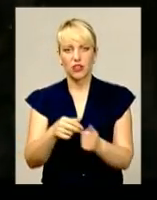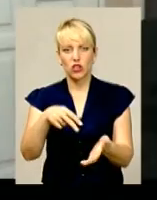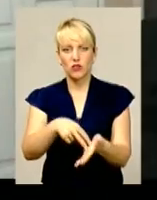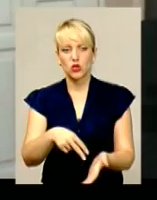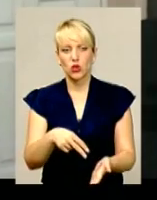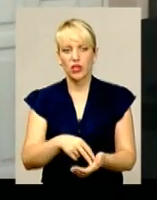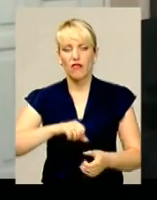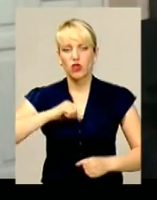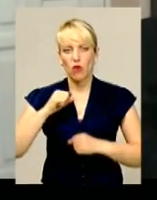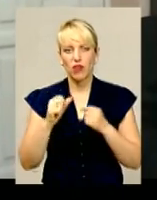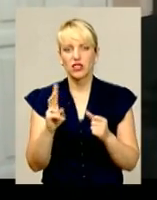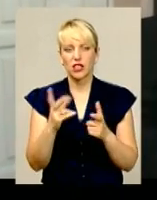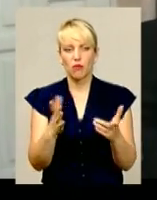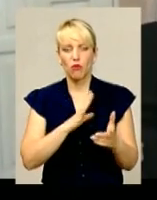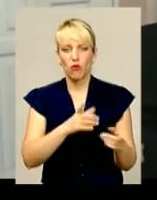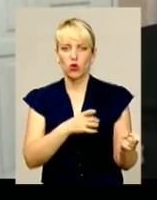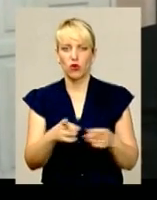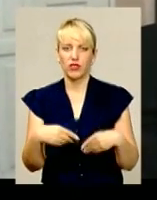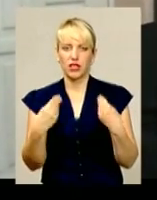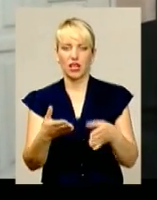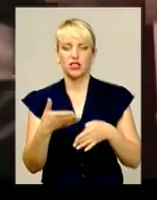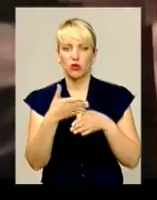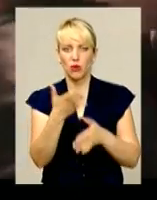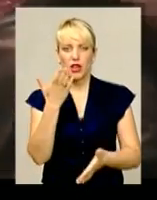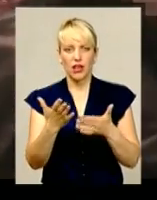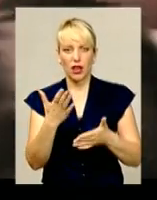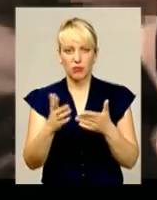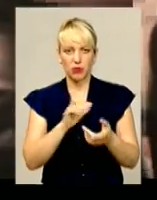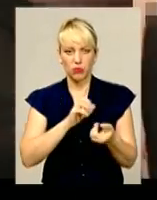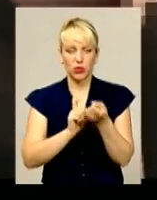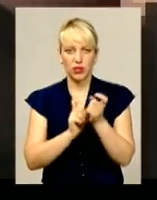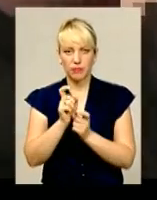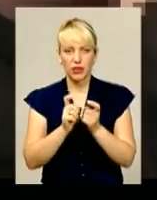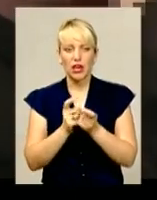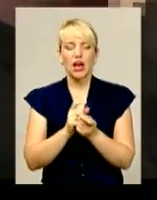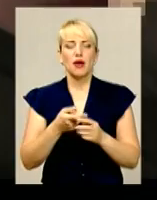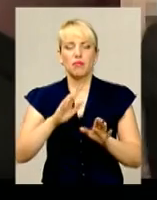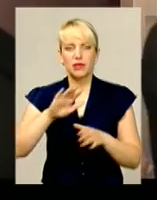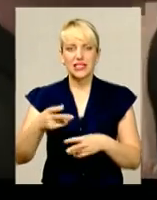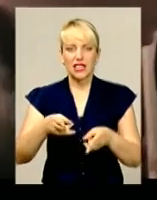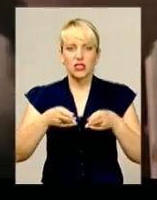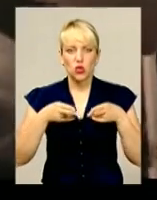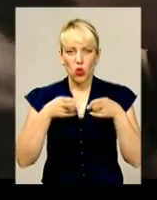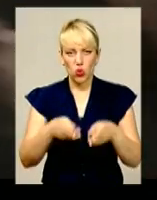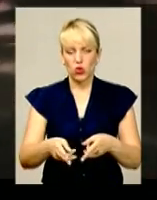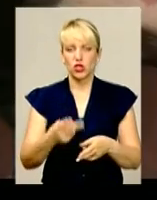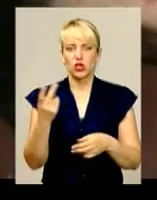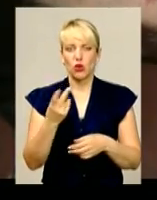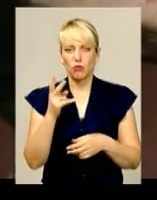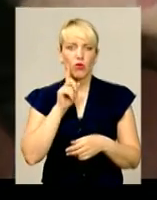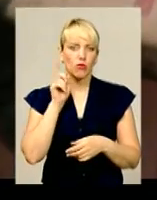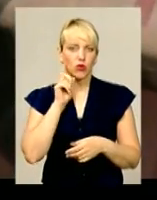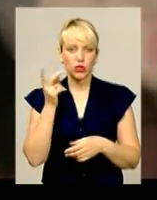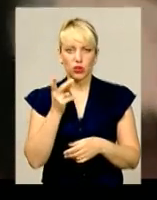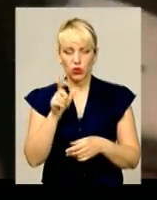зловмесника, який був готовий надати йому допомогу в разі опору. Після вчинення злочину молодики покинули квартиру, тіло чоловіка виявила